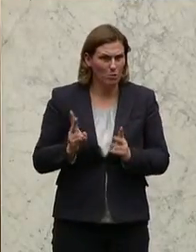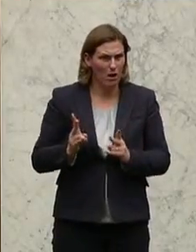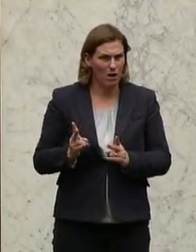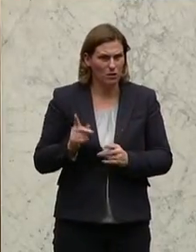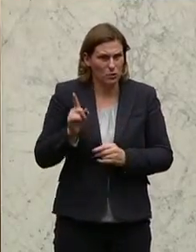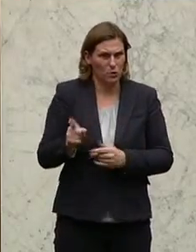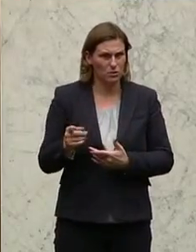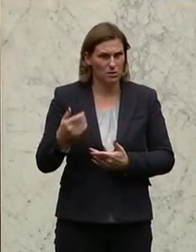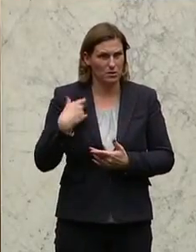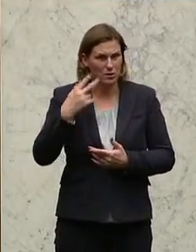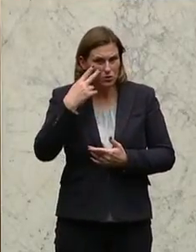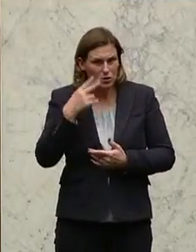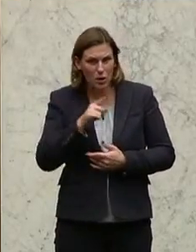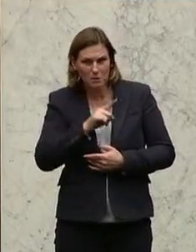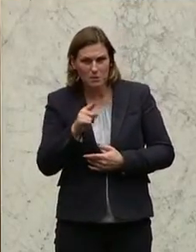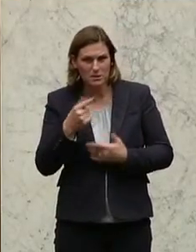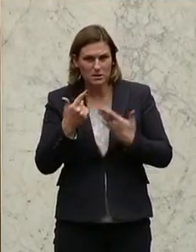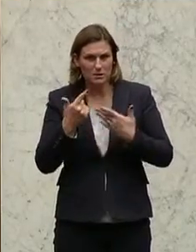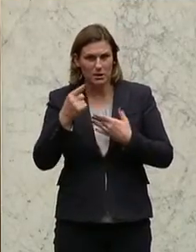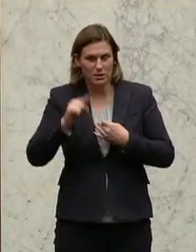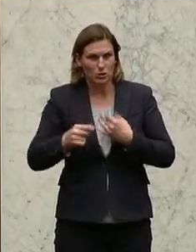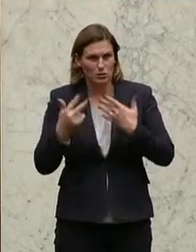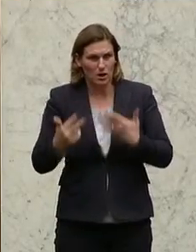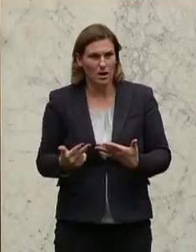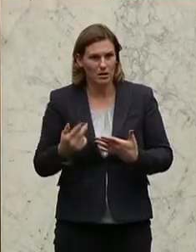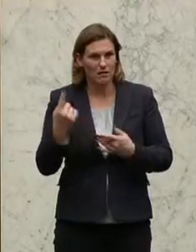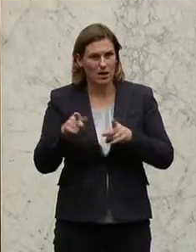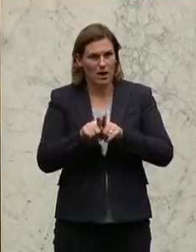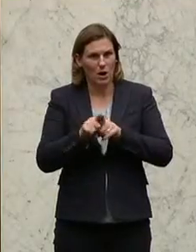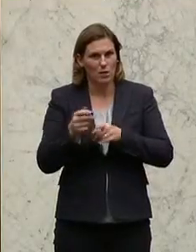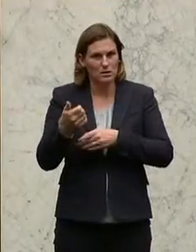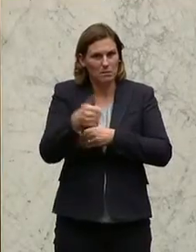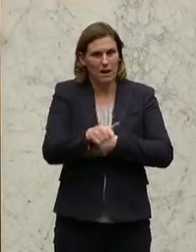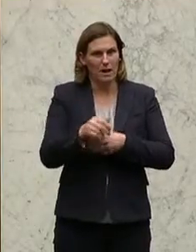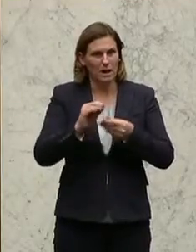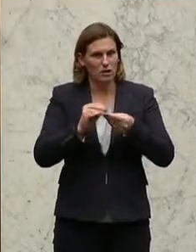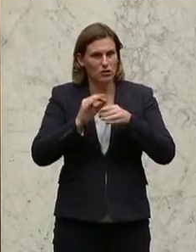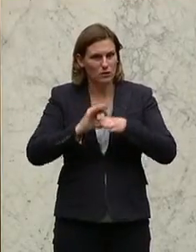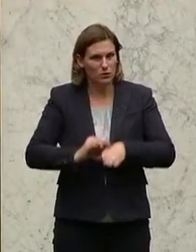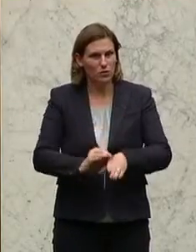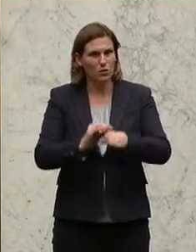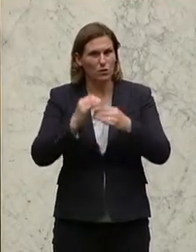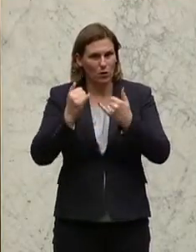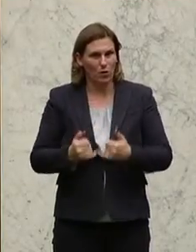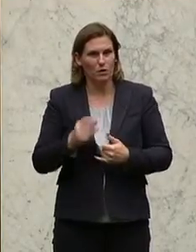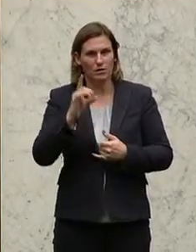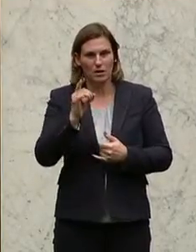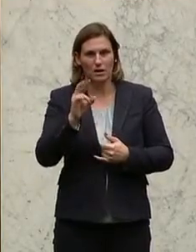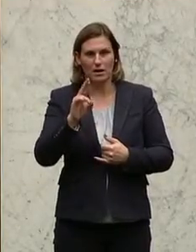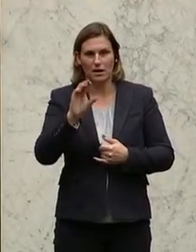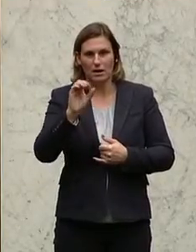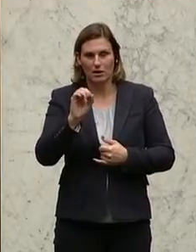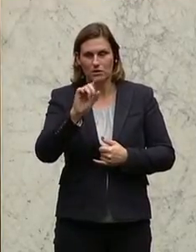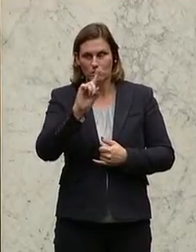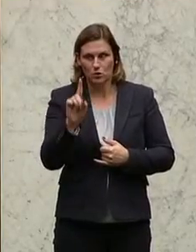man schaut, wer bis 2008 dort auch mit Geschäftsführer war, nämlich der heutige Kulturminister, der Herr Trotz da. Und wenn ich